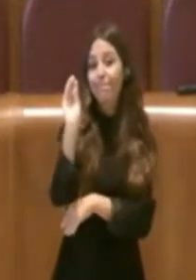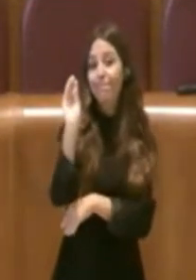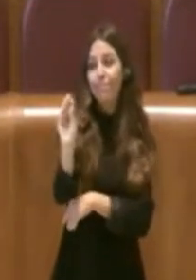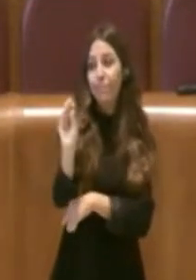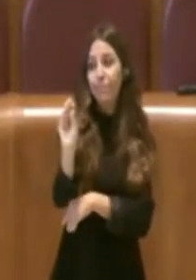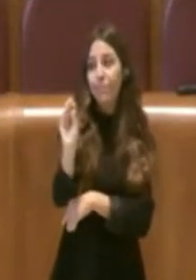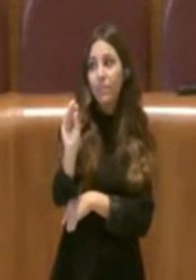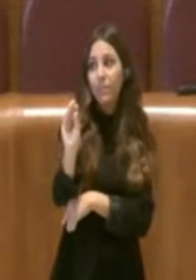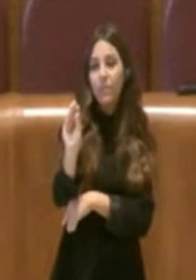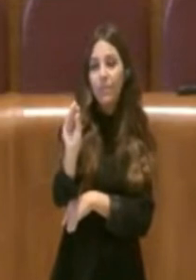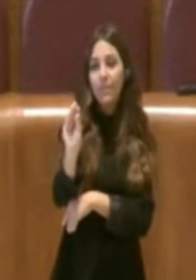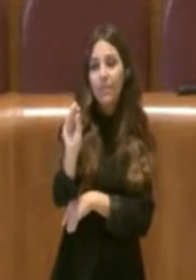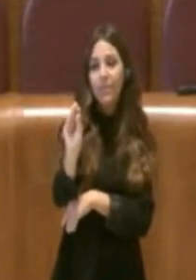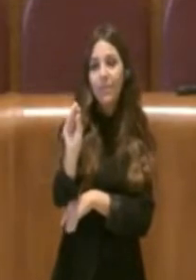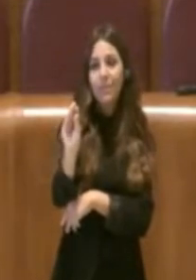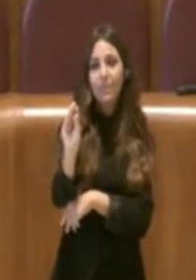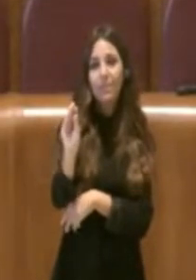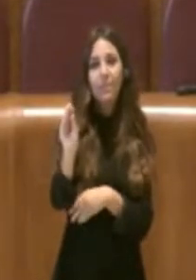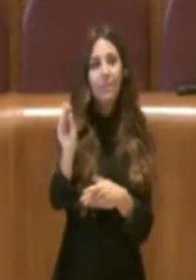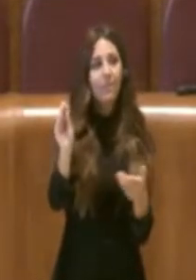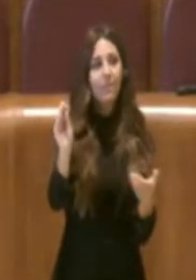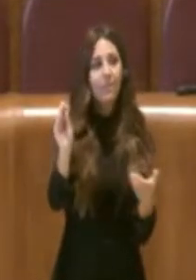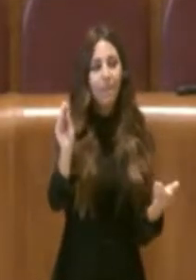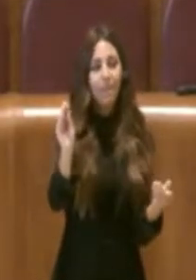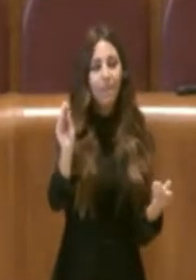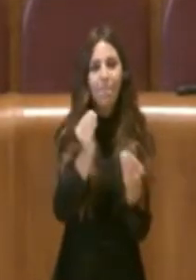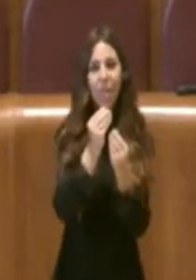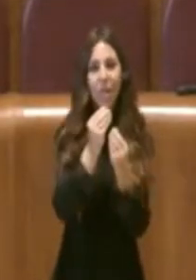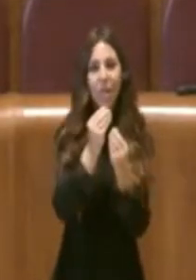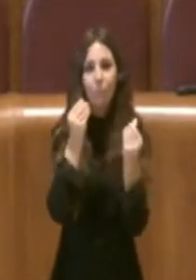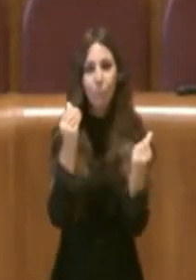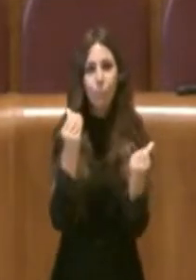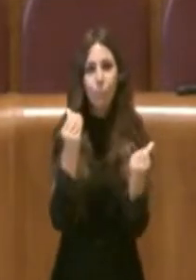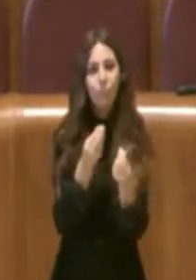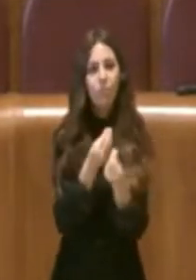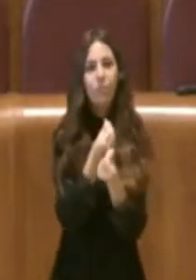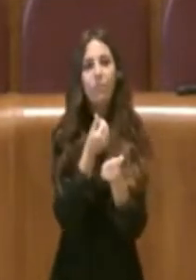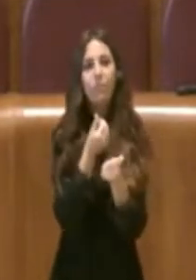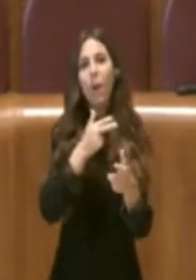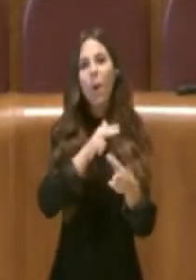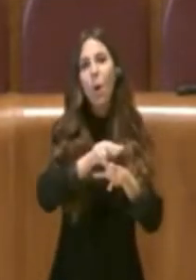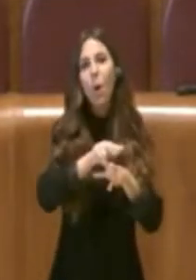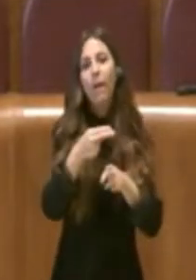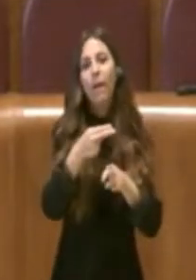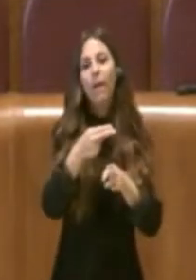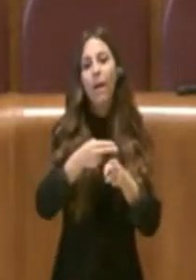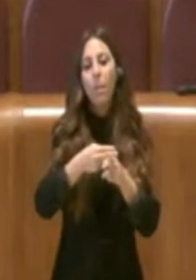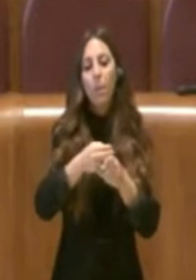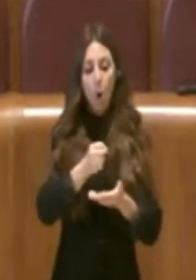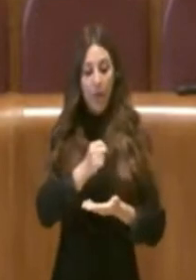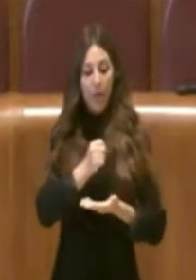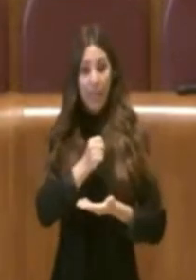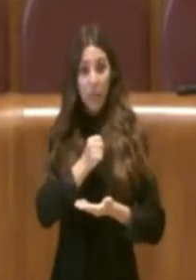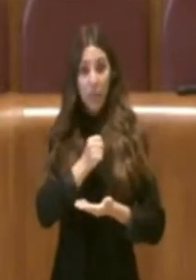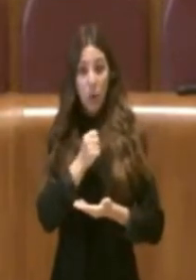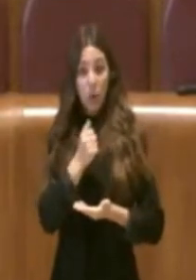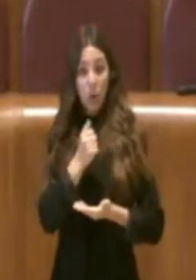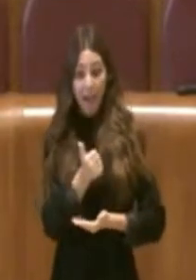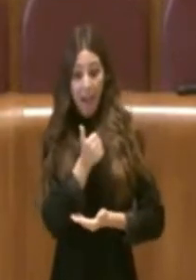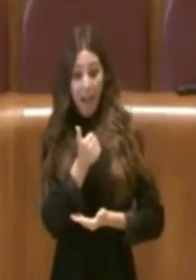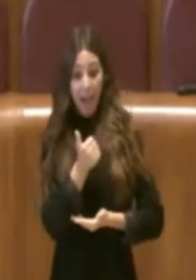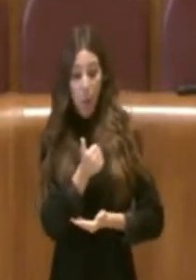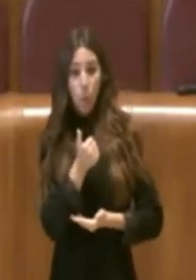il Comune di Roma realizzi con risorse proprie le opere attese dai